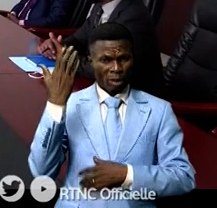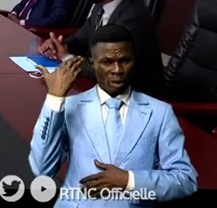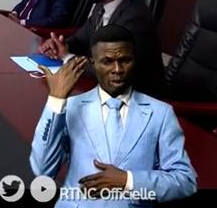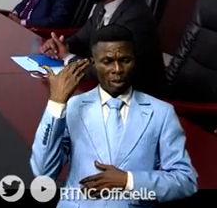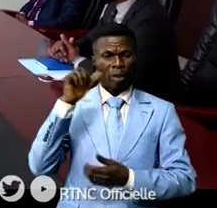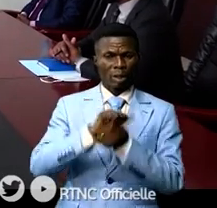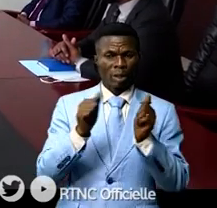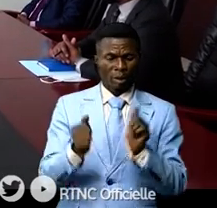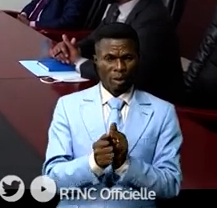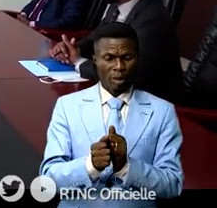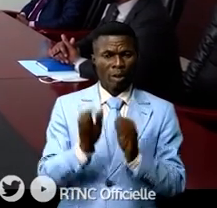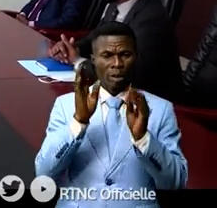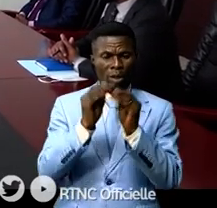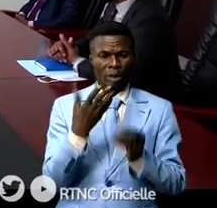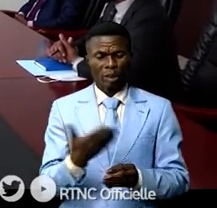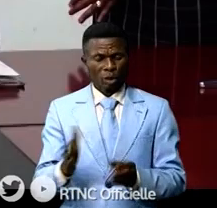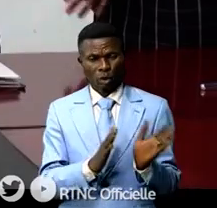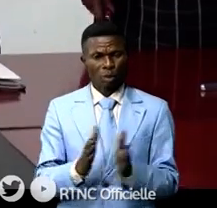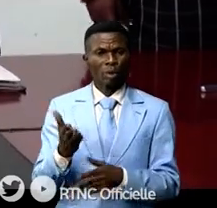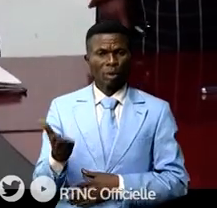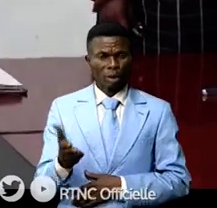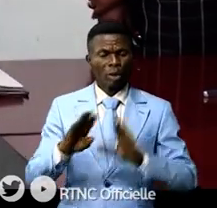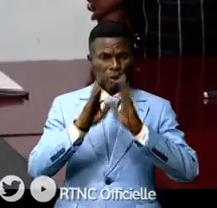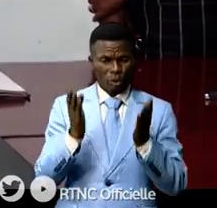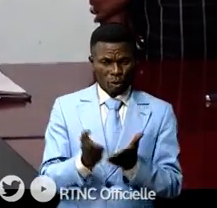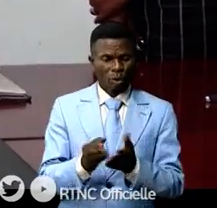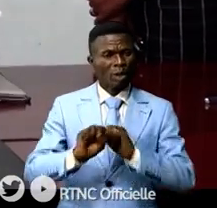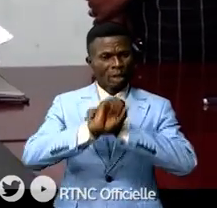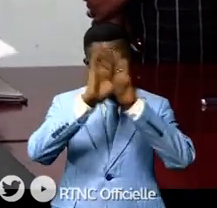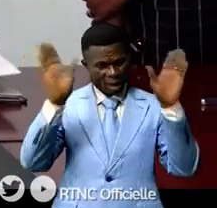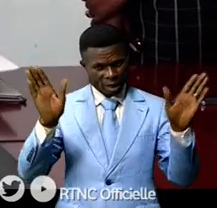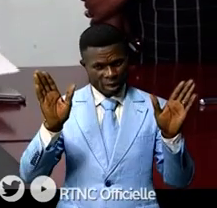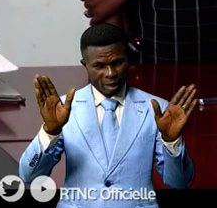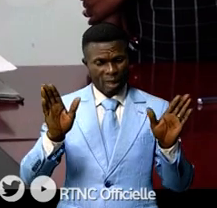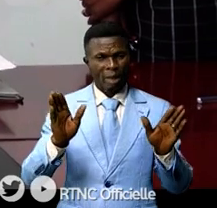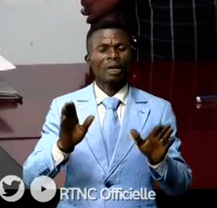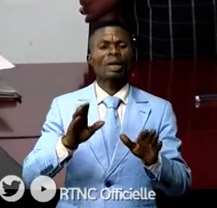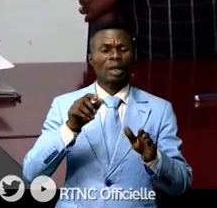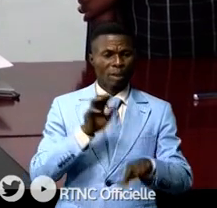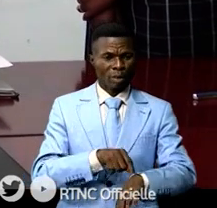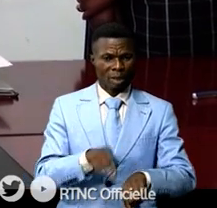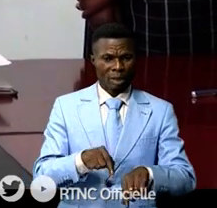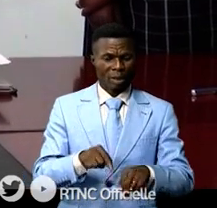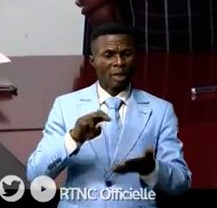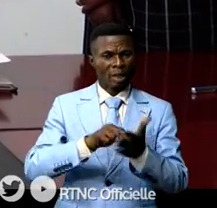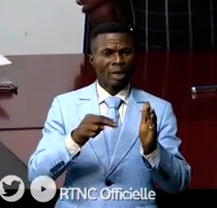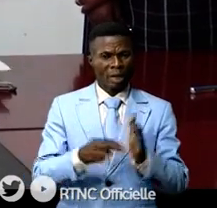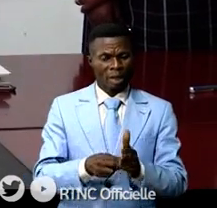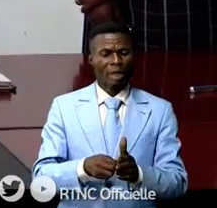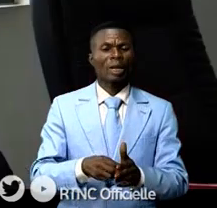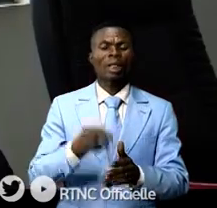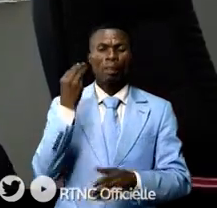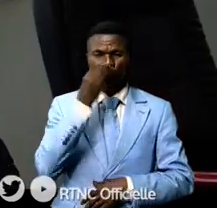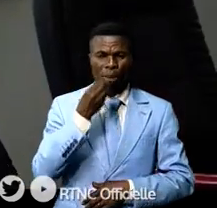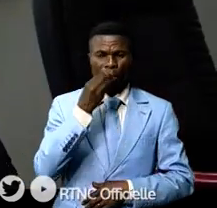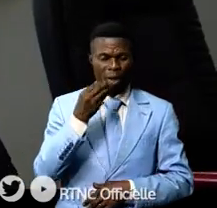autour d'un certain nombre de dispositions. Tout est devenu clair sur entre autres points à savoir la définition des termes, les